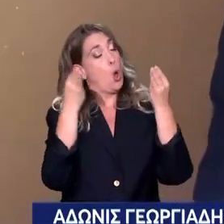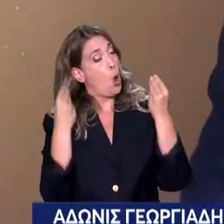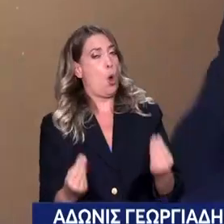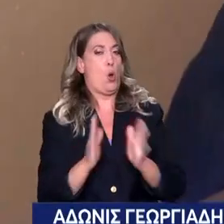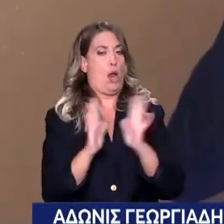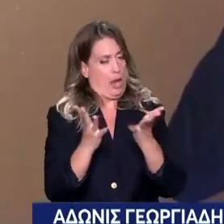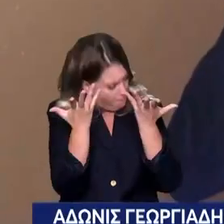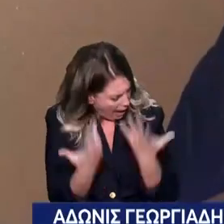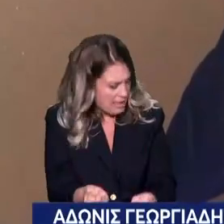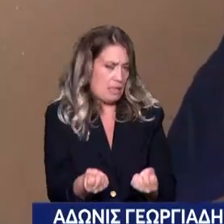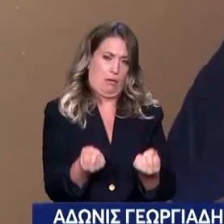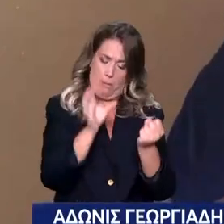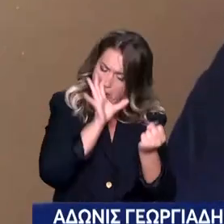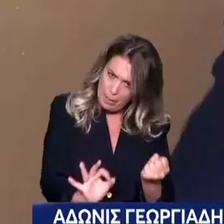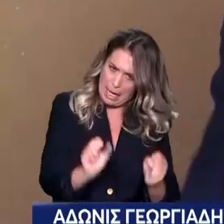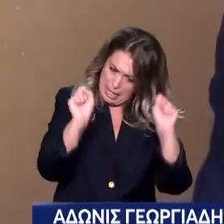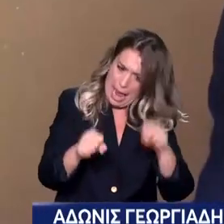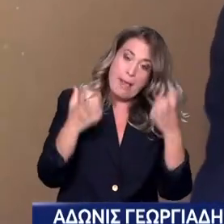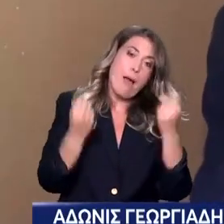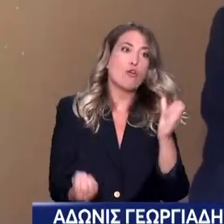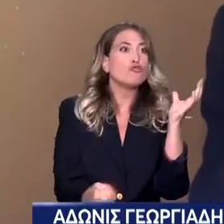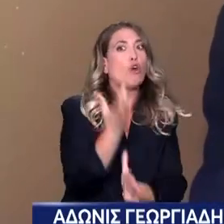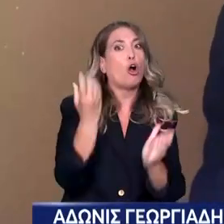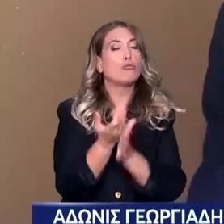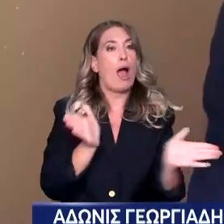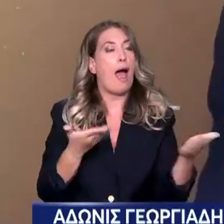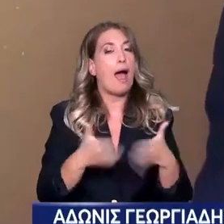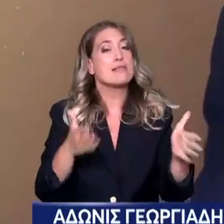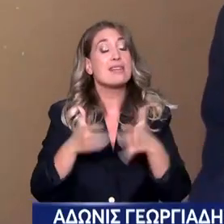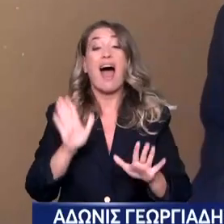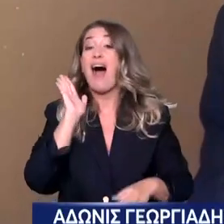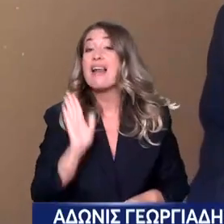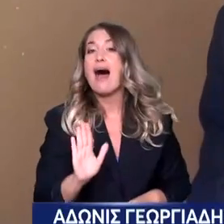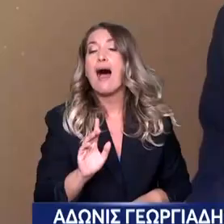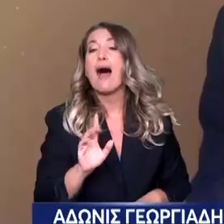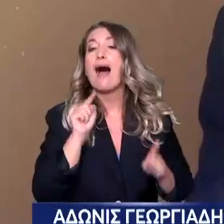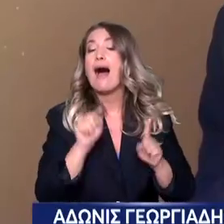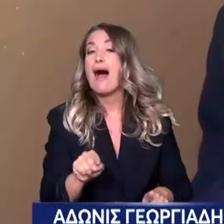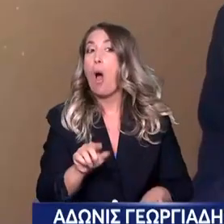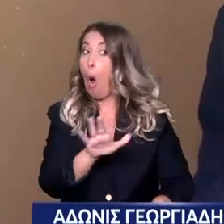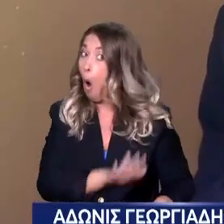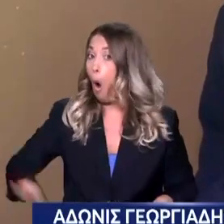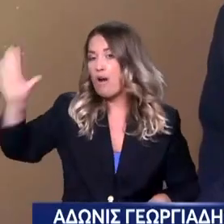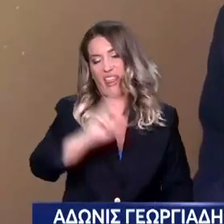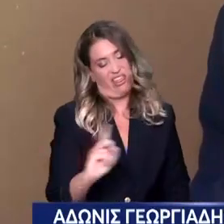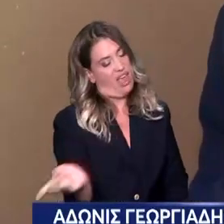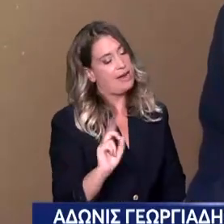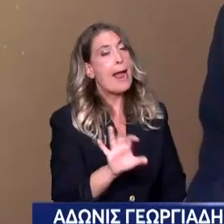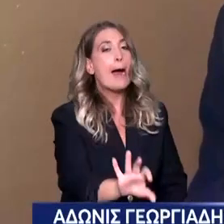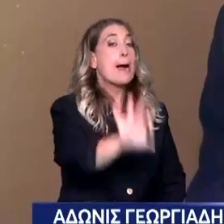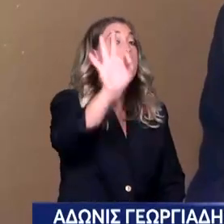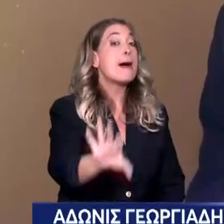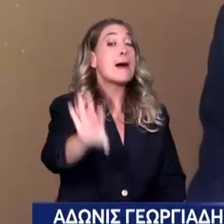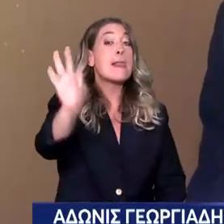είναι υπαρκτή είναι πραγματική είναι σημαντική αλλά δυστυχώς δεν είναι ο κανόνας είναι μια εικόνα που υπάρχει εκεί που